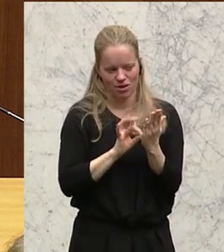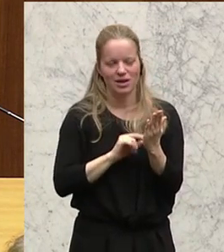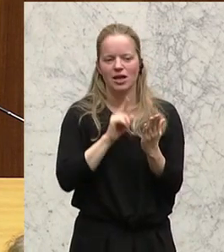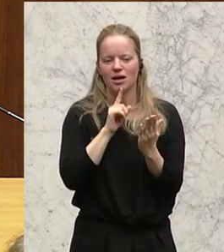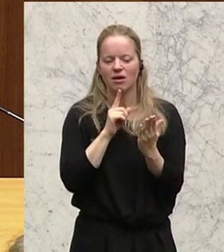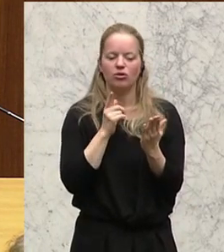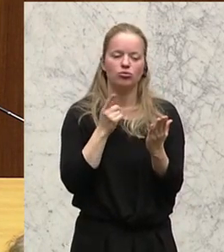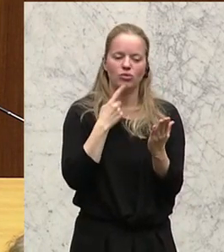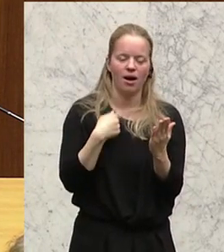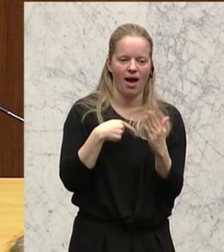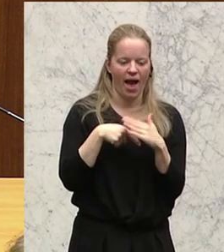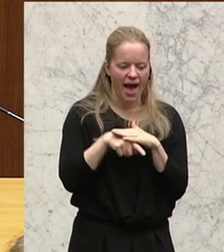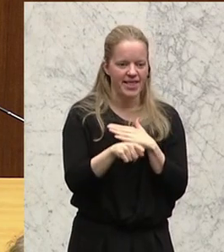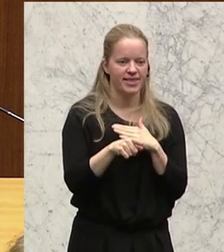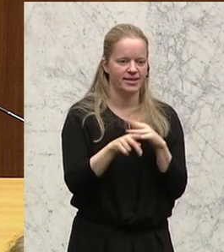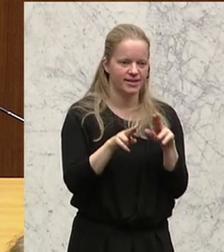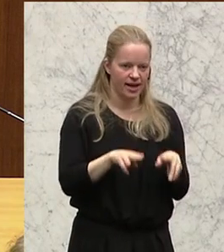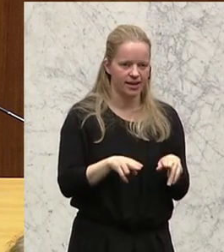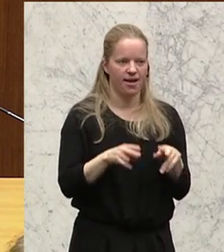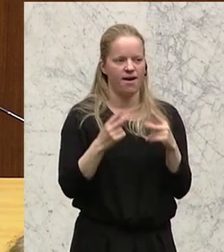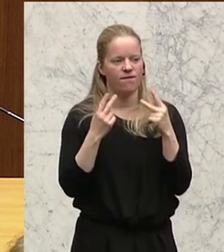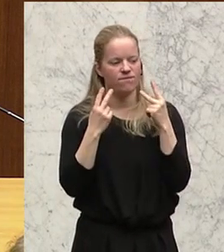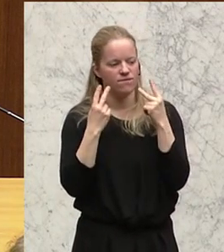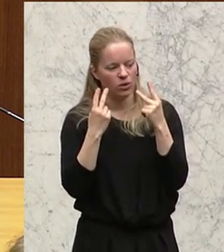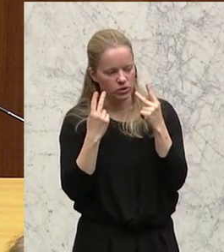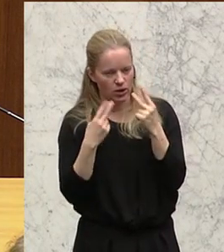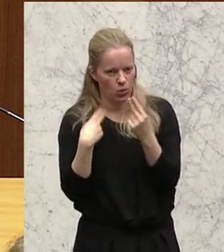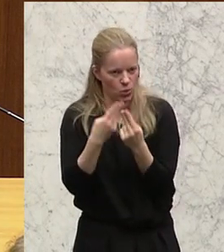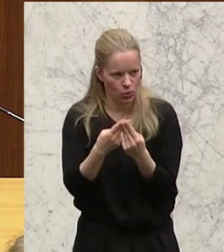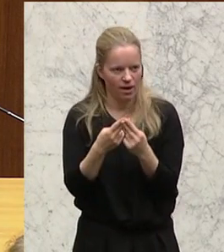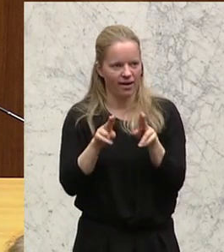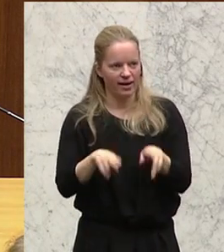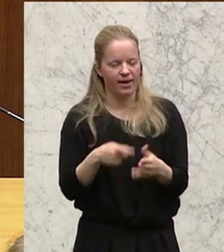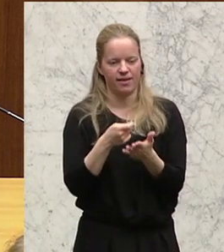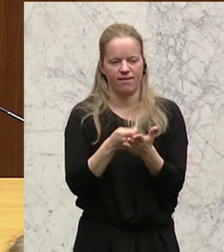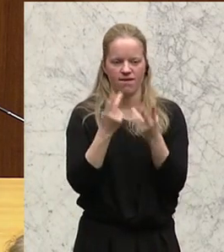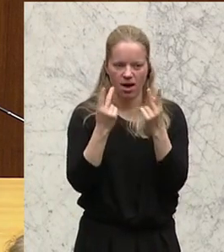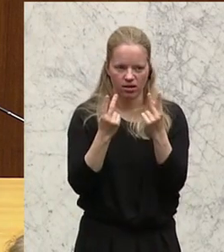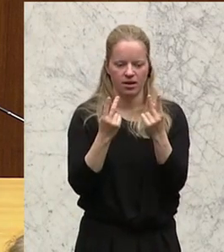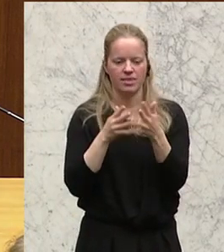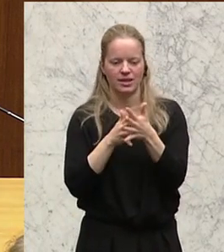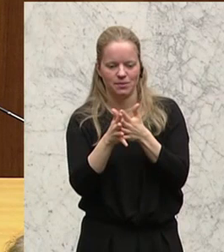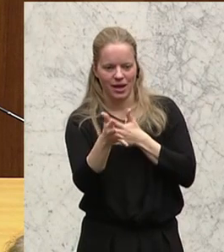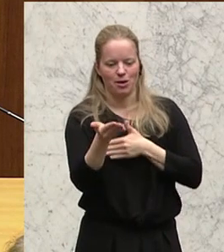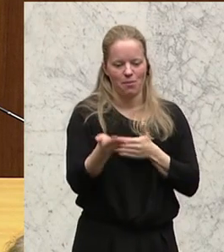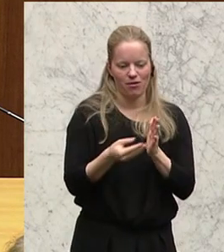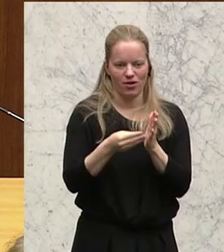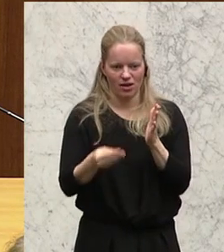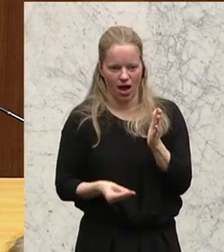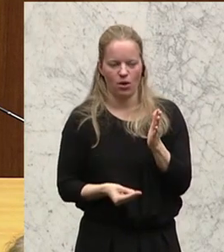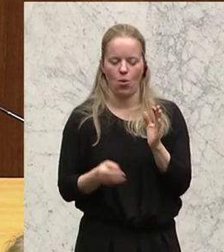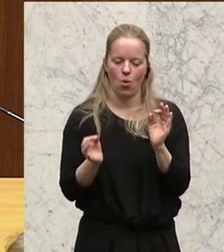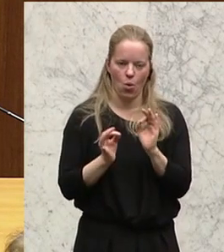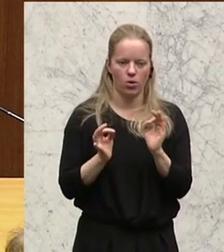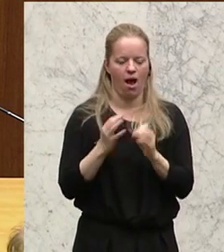die Eintrittsrechte, die Valorisierung des Richtwertes, die Transparenz im Mietvertrag oder